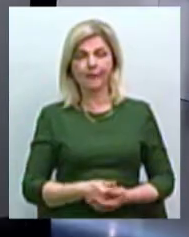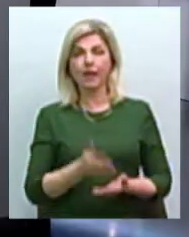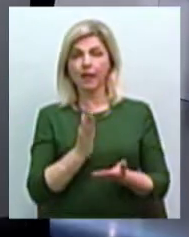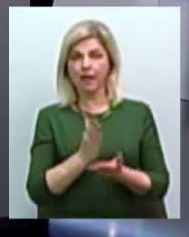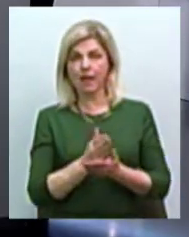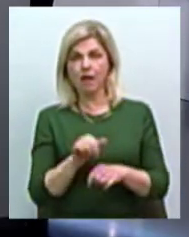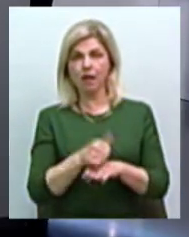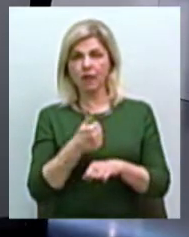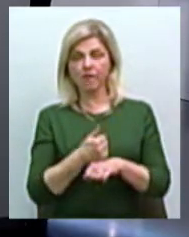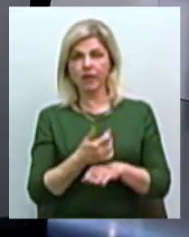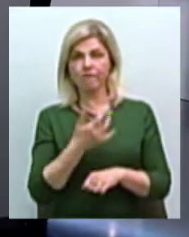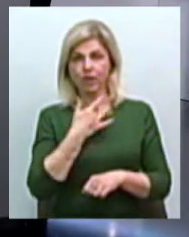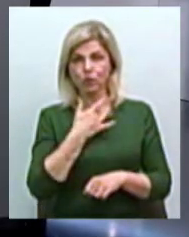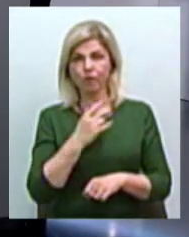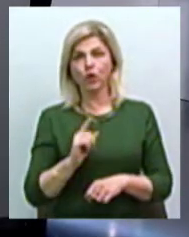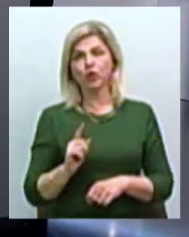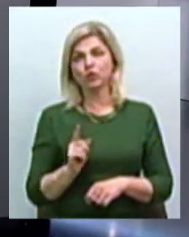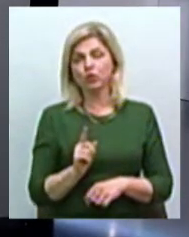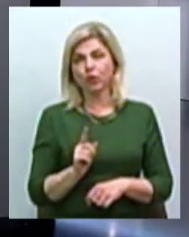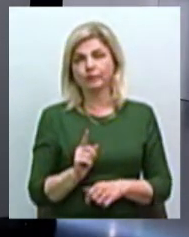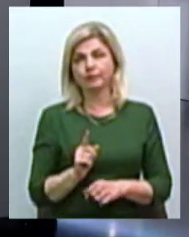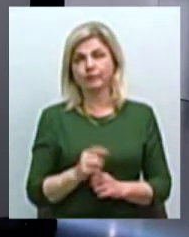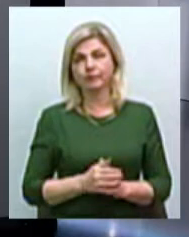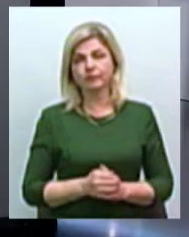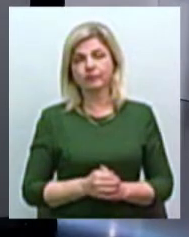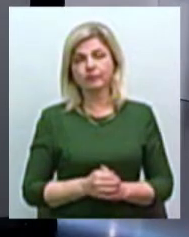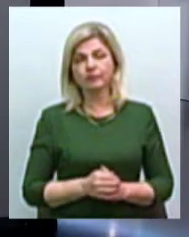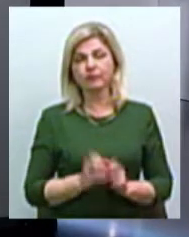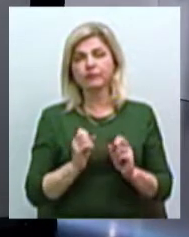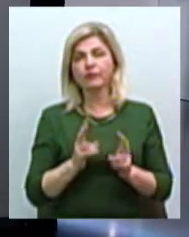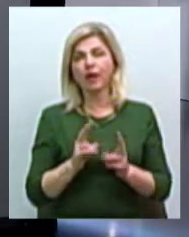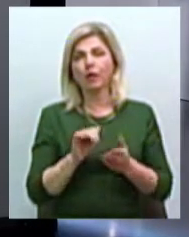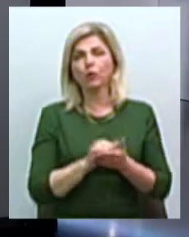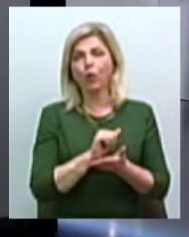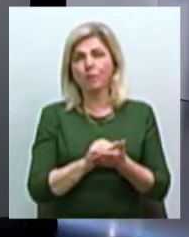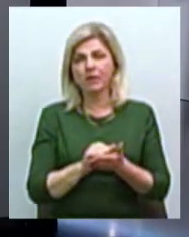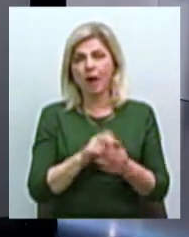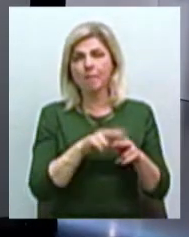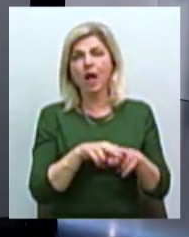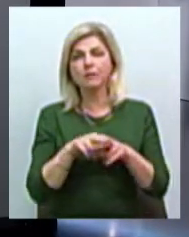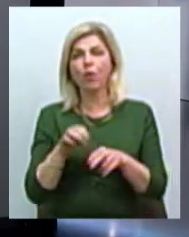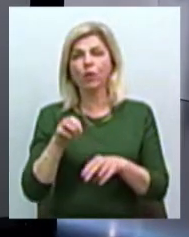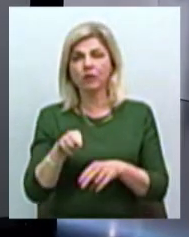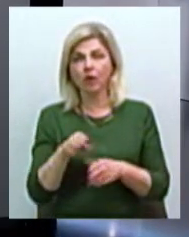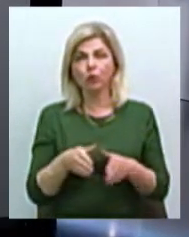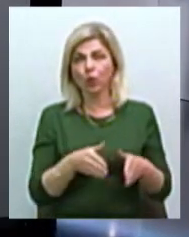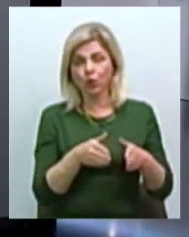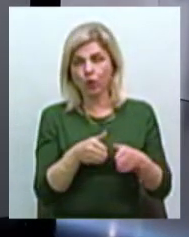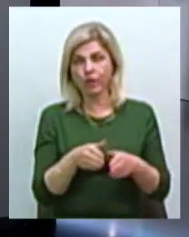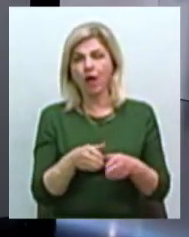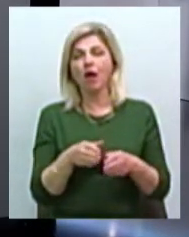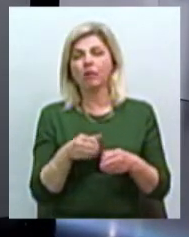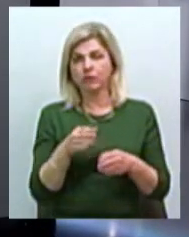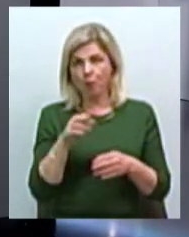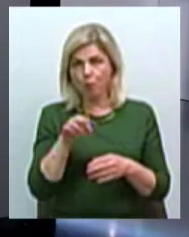головний вызов, що як документация, допустим, паспорта дорог, предусмотрено законодателство,